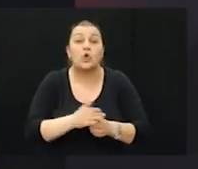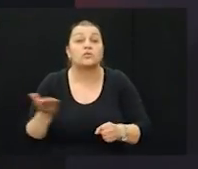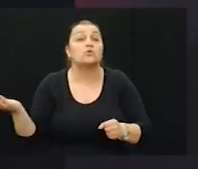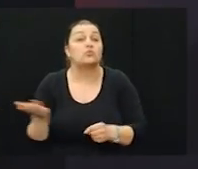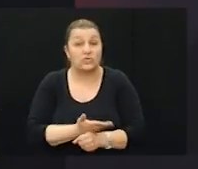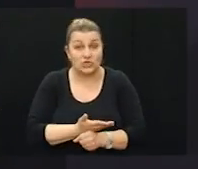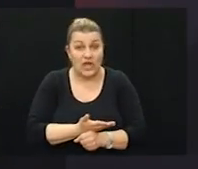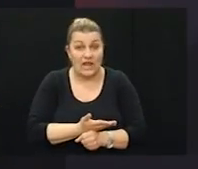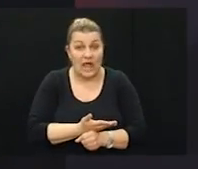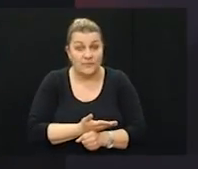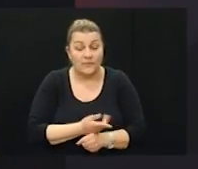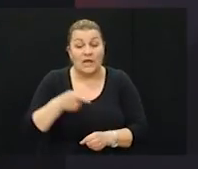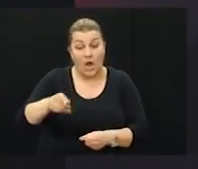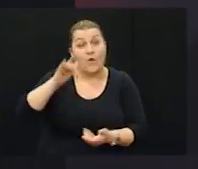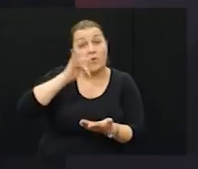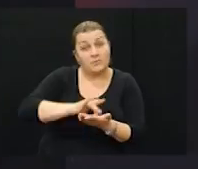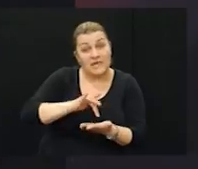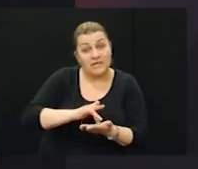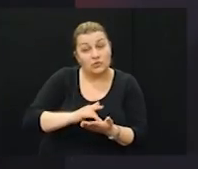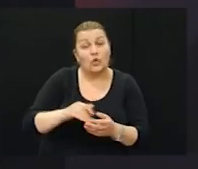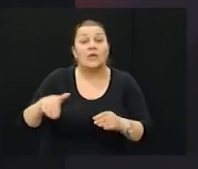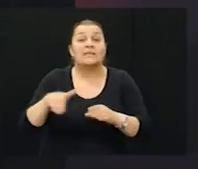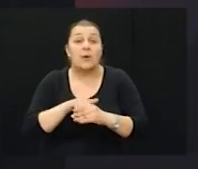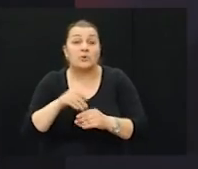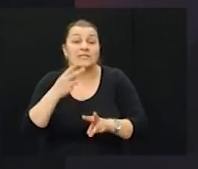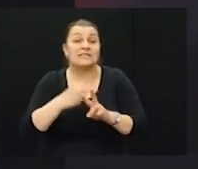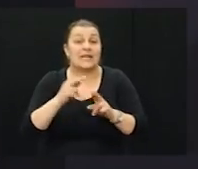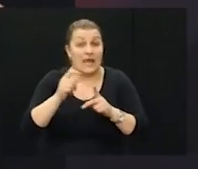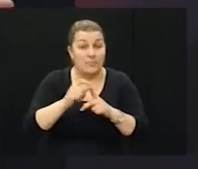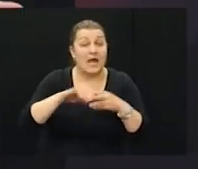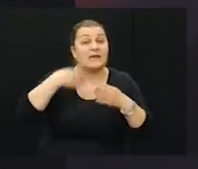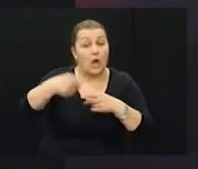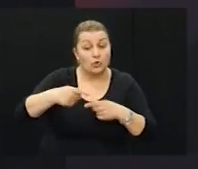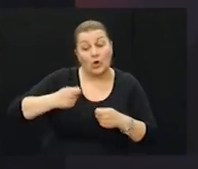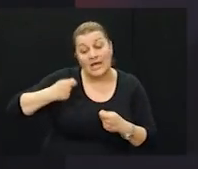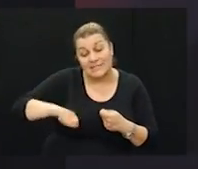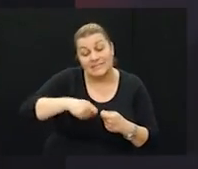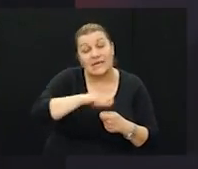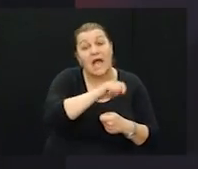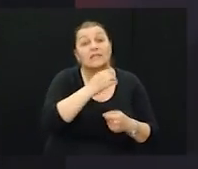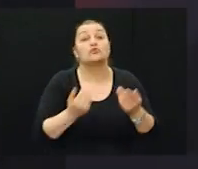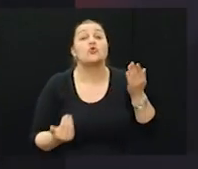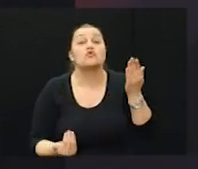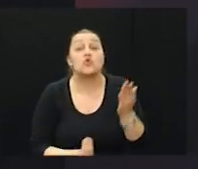bila brana Peruća, djelatnici Hrvatske elektroprivrede i Hrvatske države su nakon toga izgradili novu branu. Dakle,